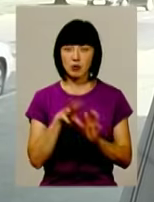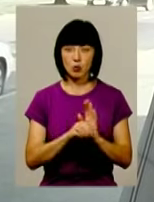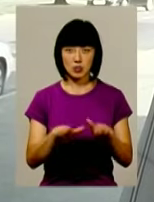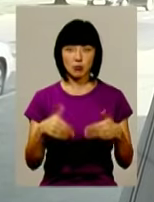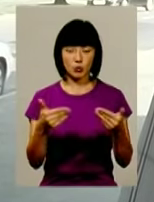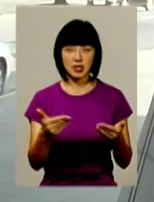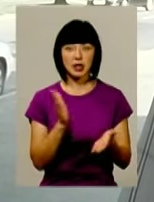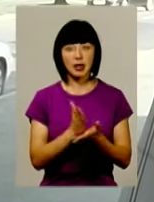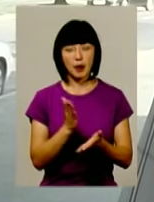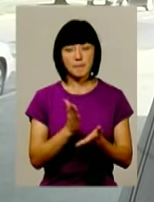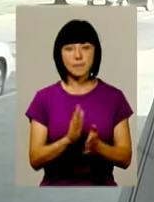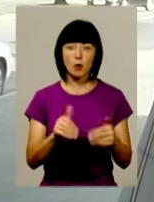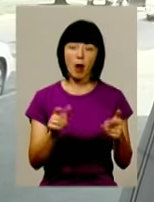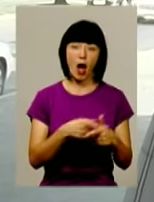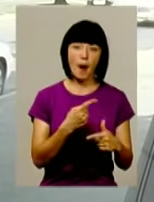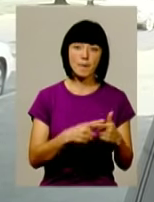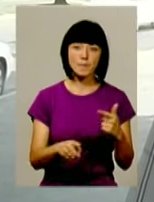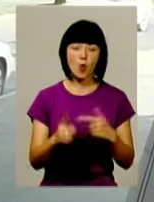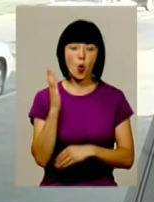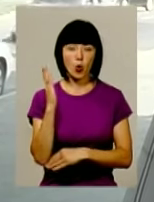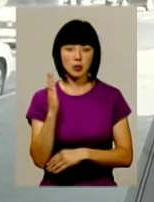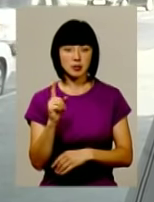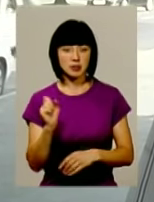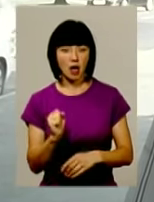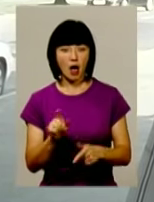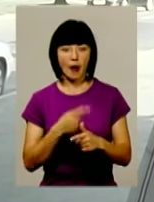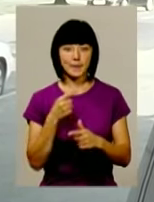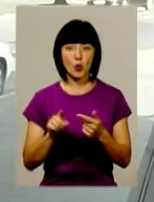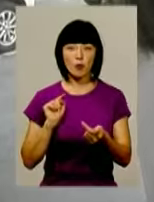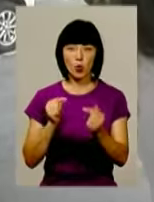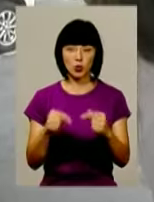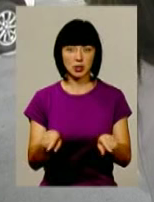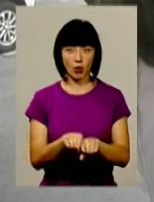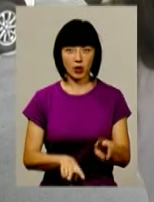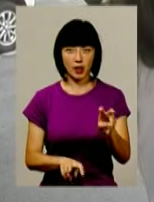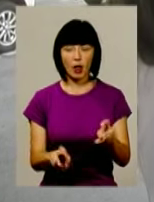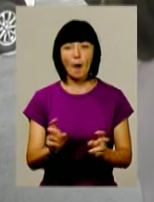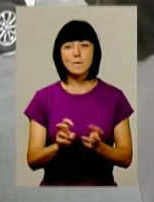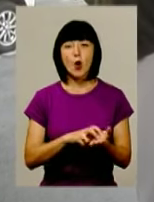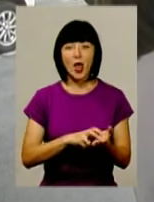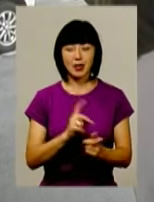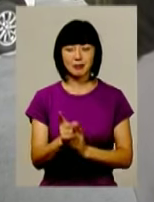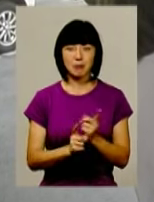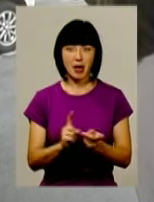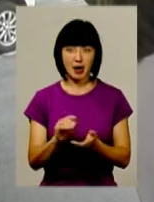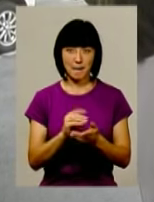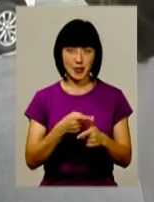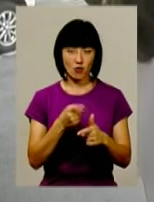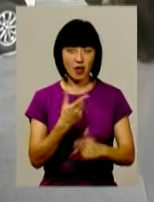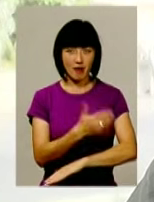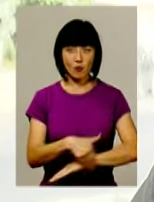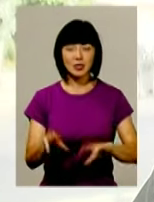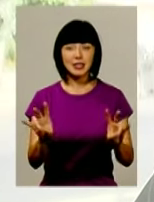пропозиції. Є пропозиції або ми за, або ми проти такої назви. Боятись переіменування вулиць не варто,